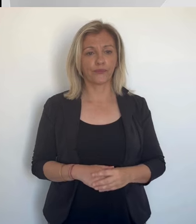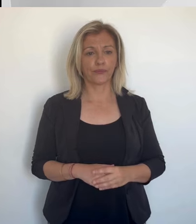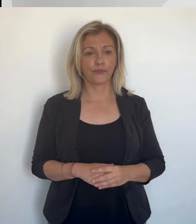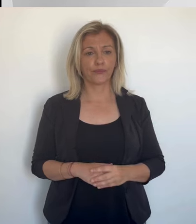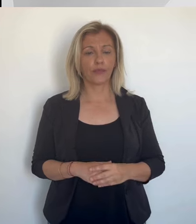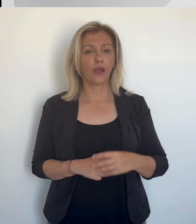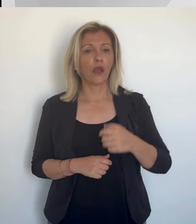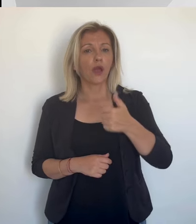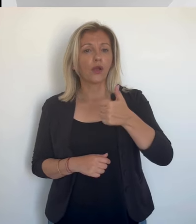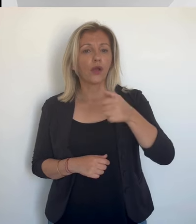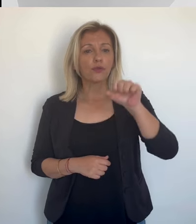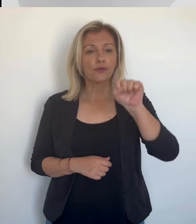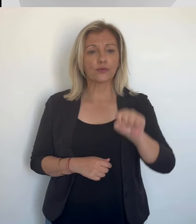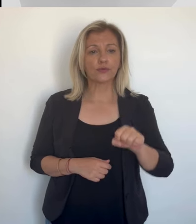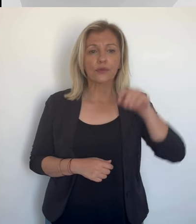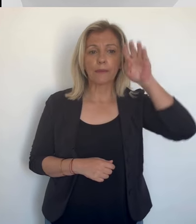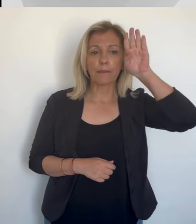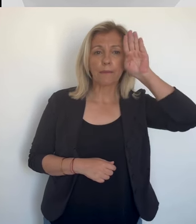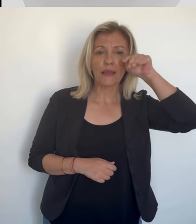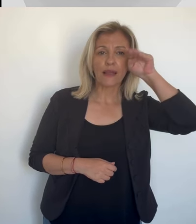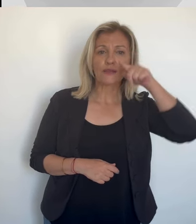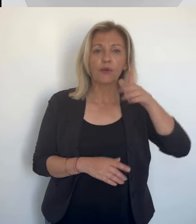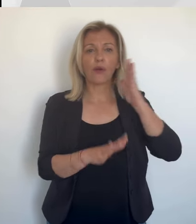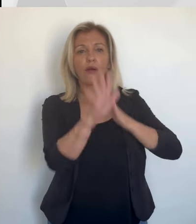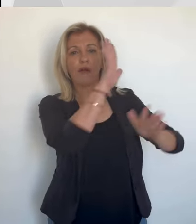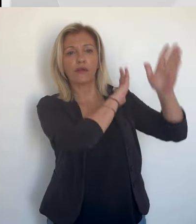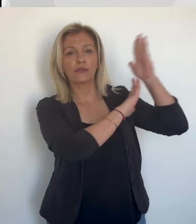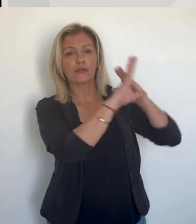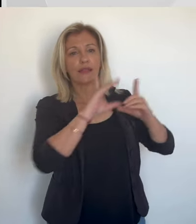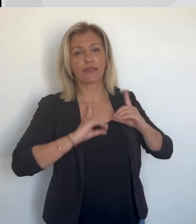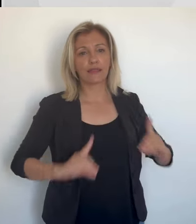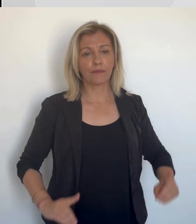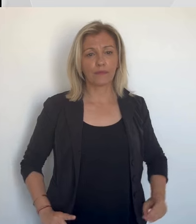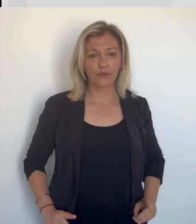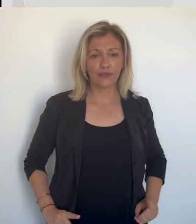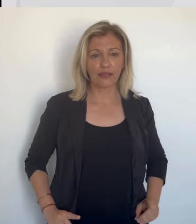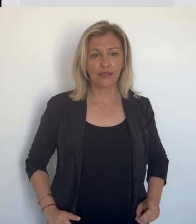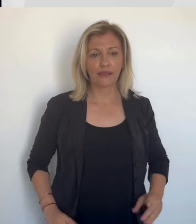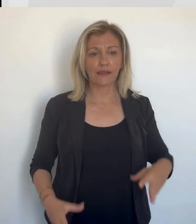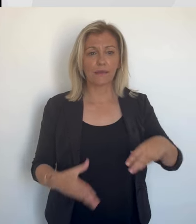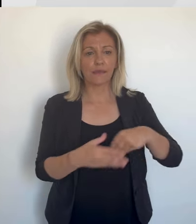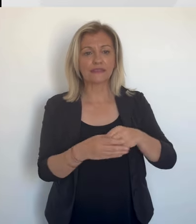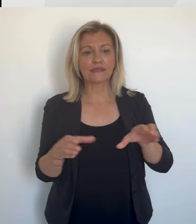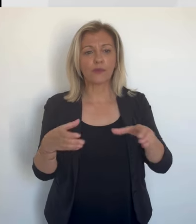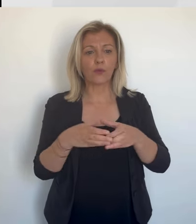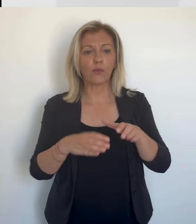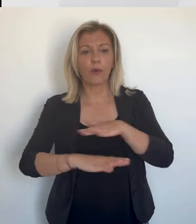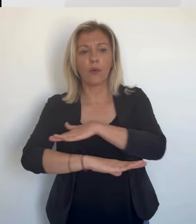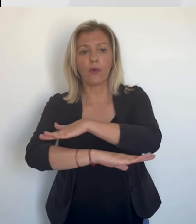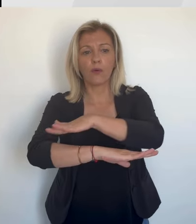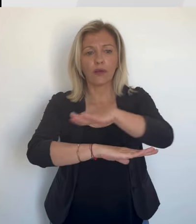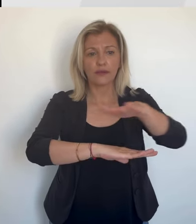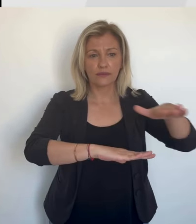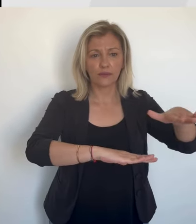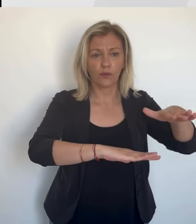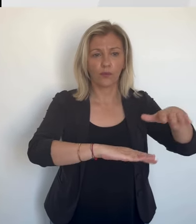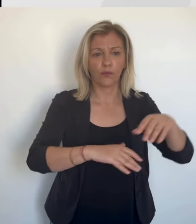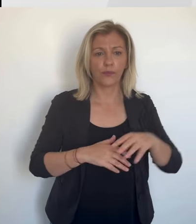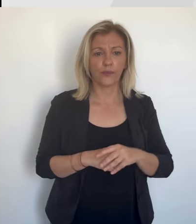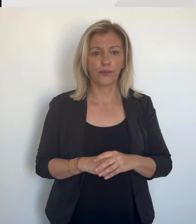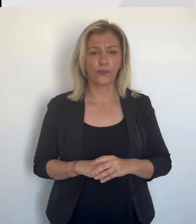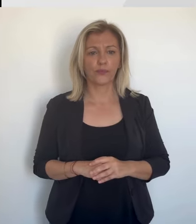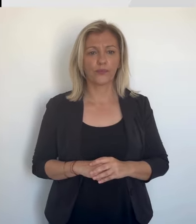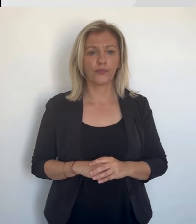couleurs de Corinne Front. Direction le Sud à présent. Dans la première circonscription de Corse du Sud, Laurent Marcangeli, député sortant,